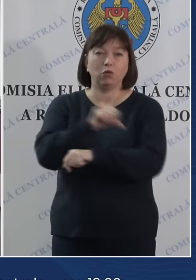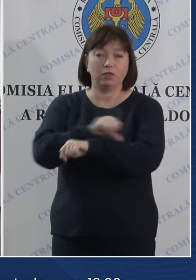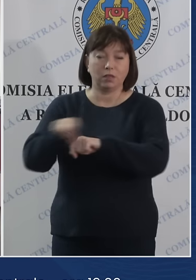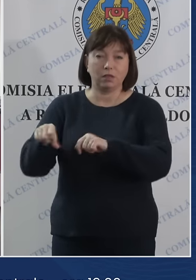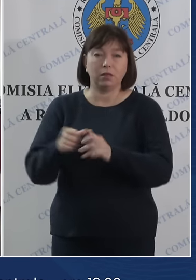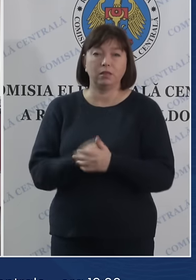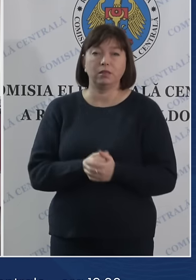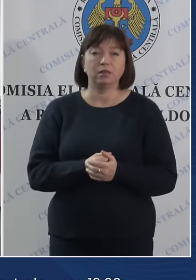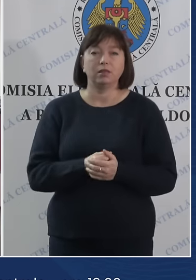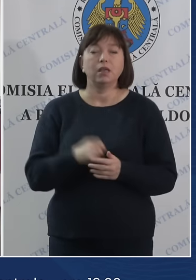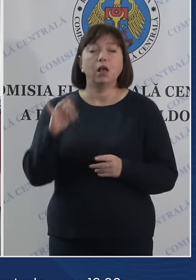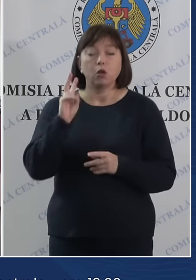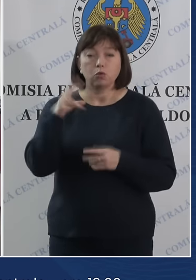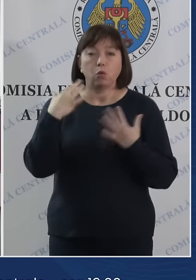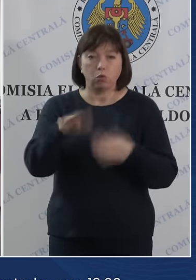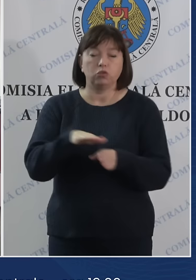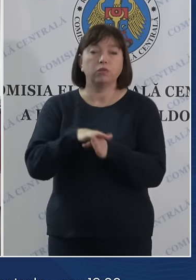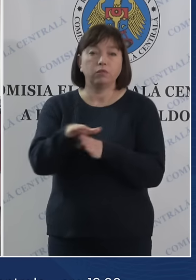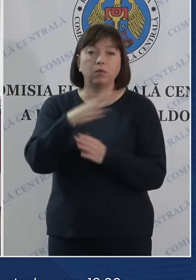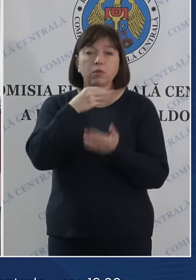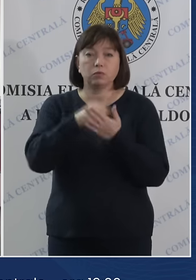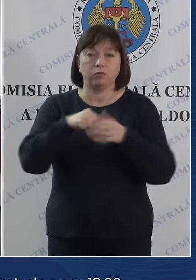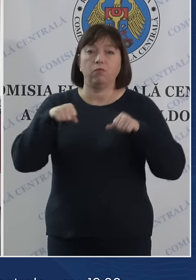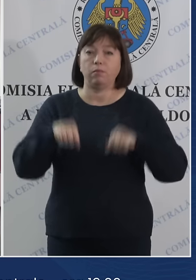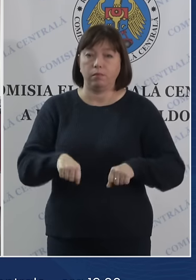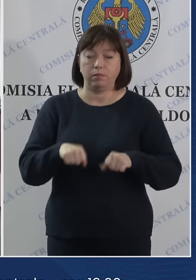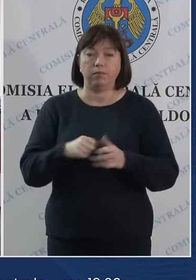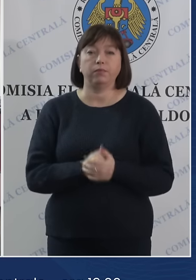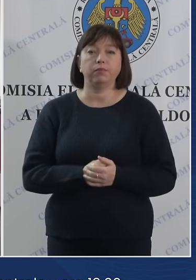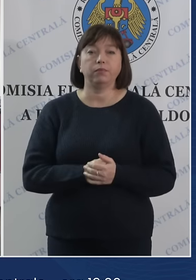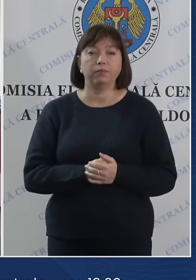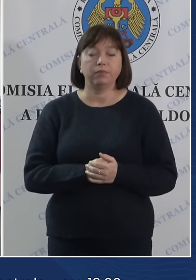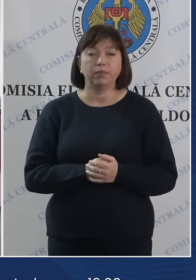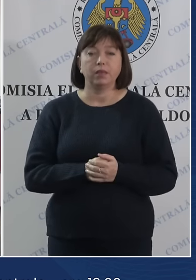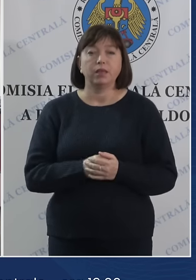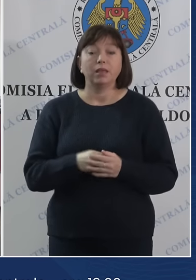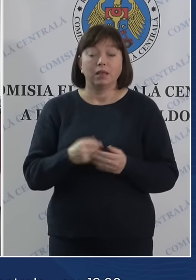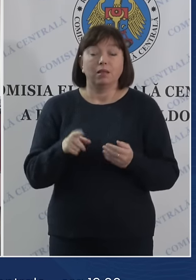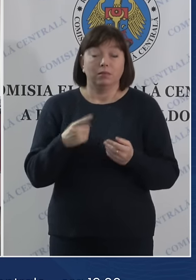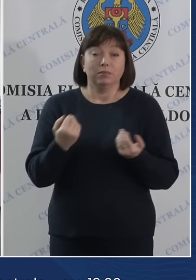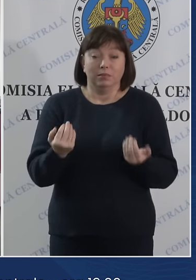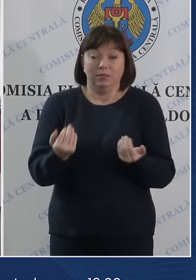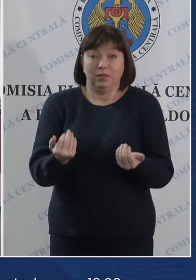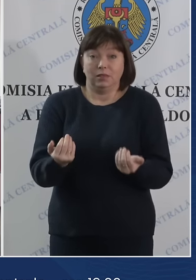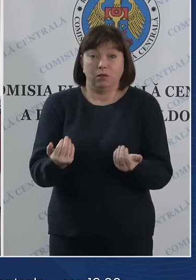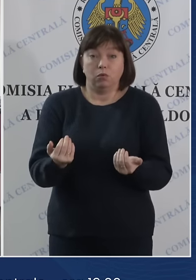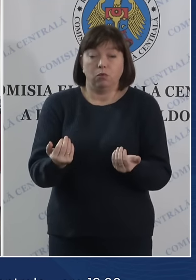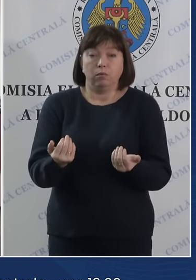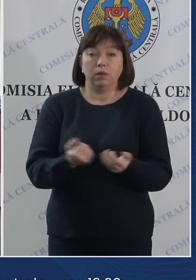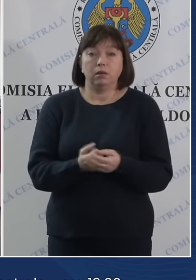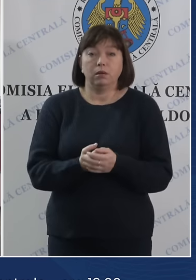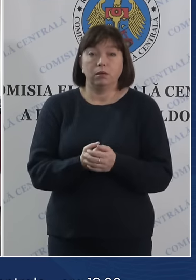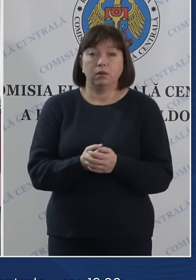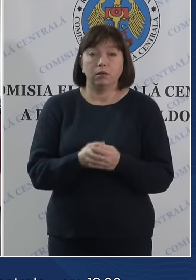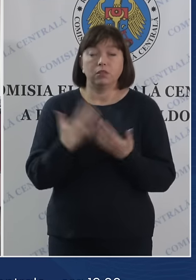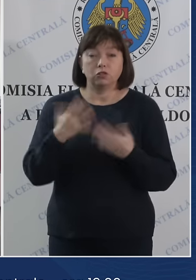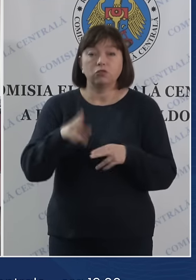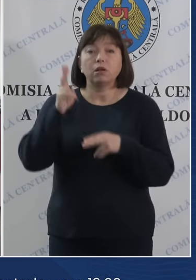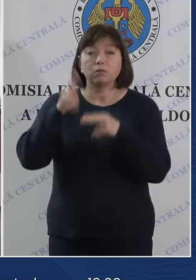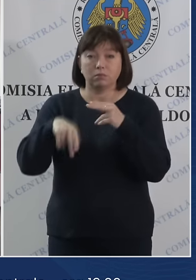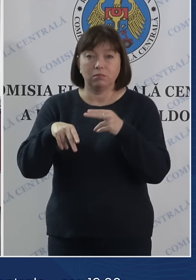străinătate, care și-au exercitat dreptul la vot. Exact în aceste momente își încheie